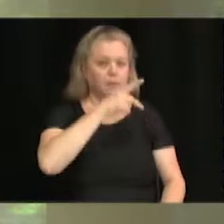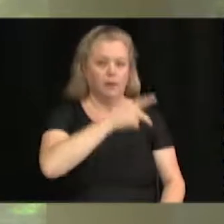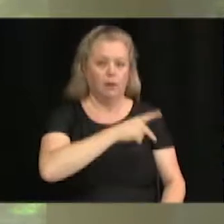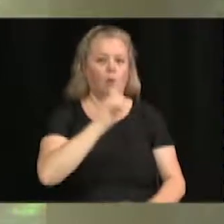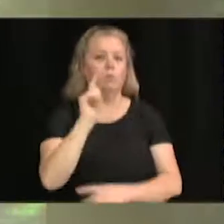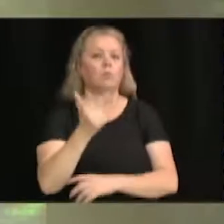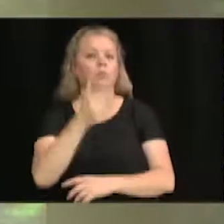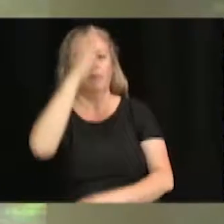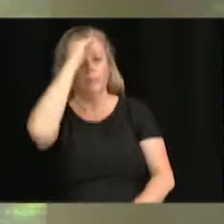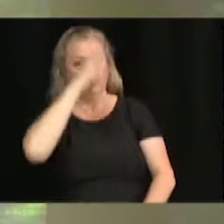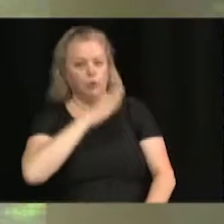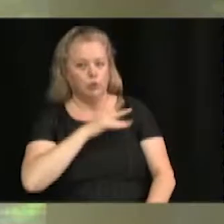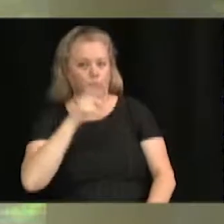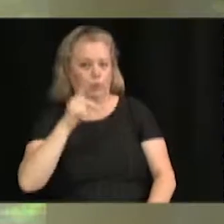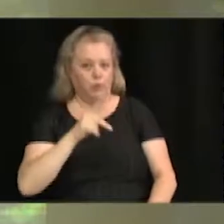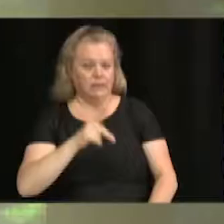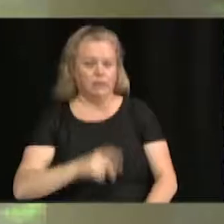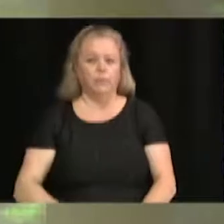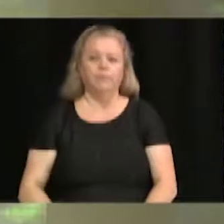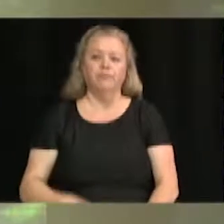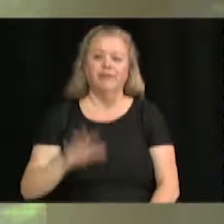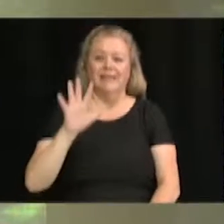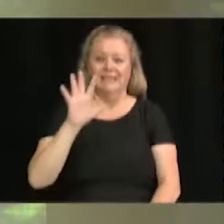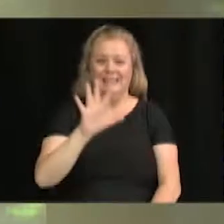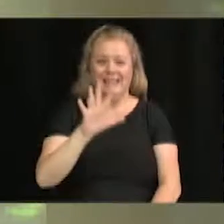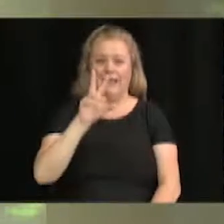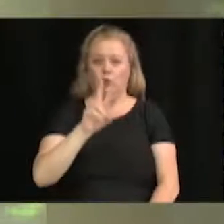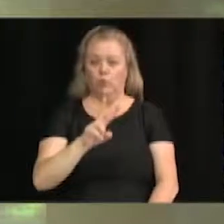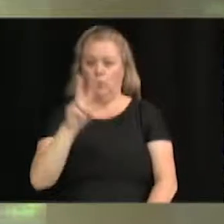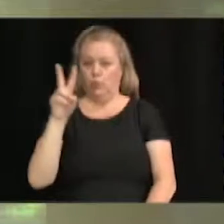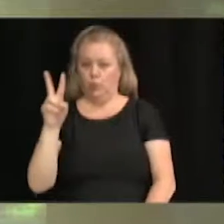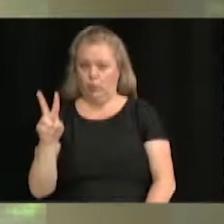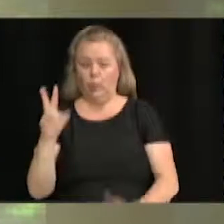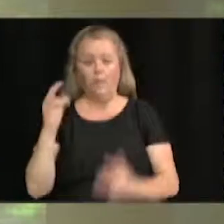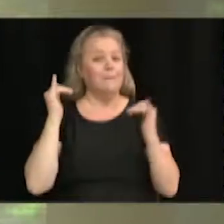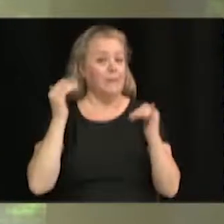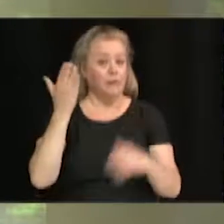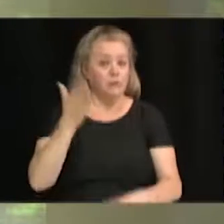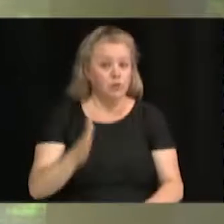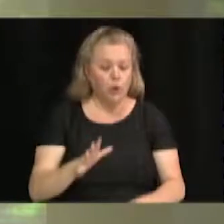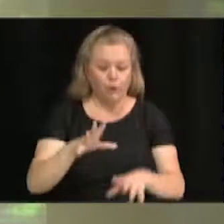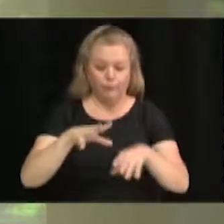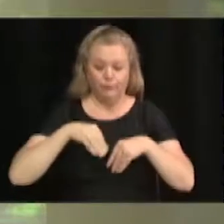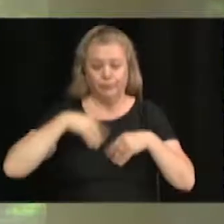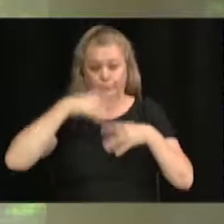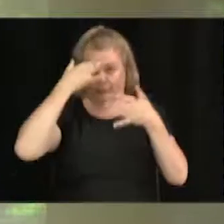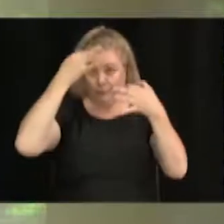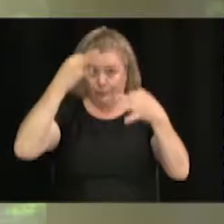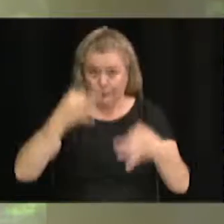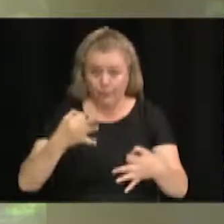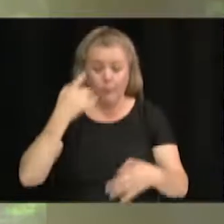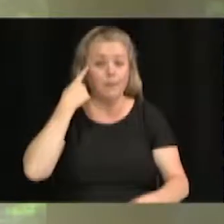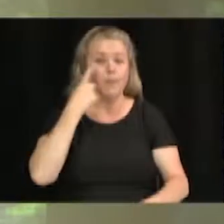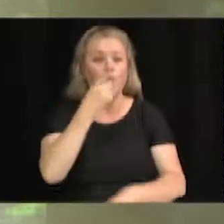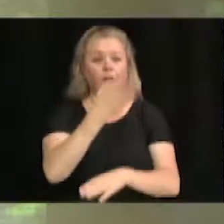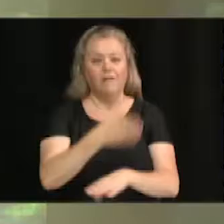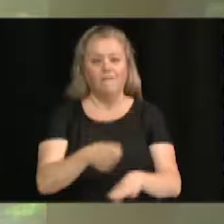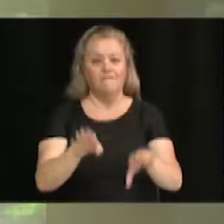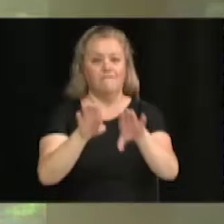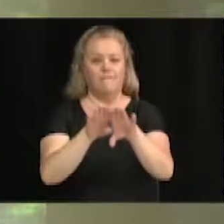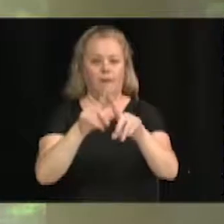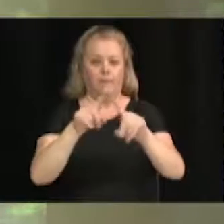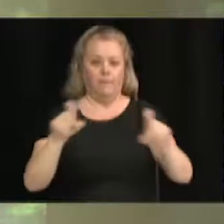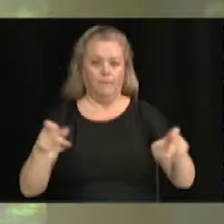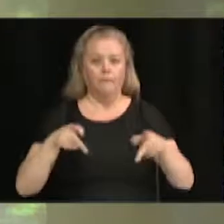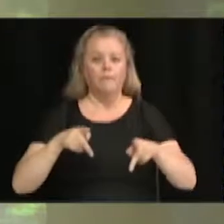par M. Poisson. 5.2.2, c'est la même chose, adoption d'une résolution enterrinant la fermeture de diverses rues